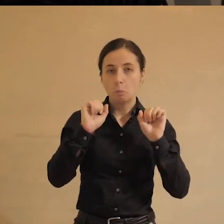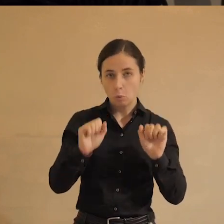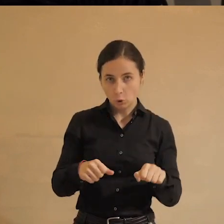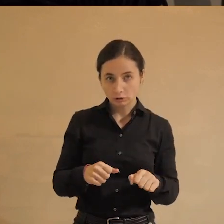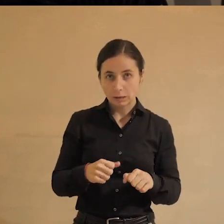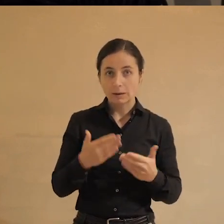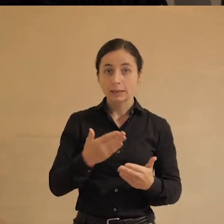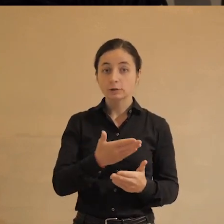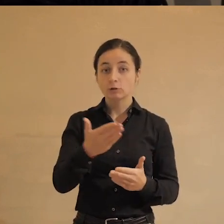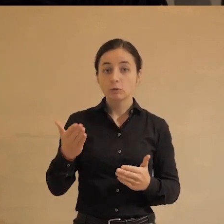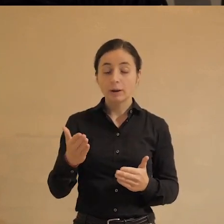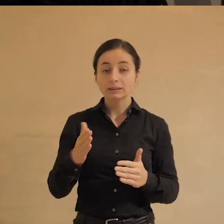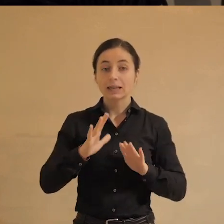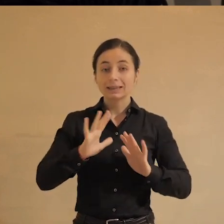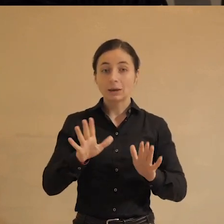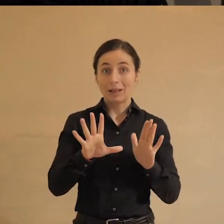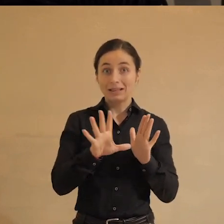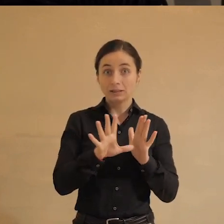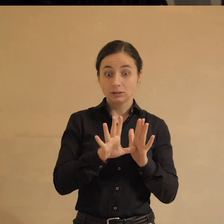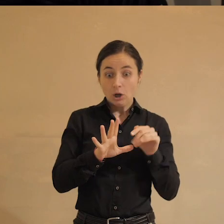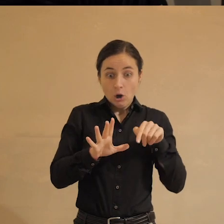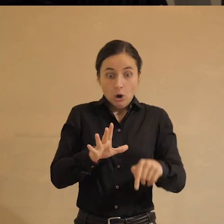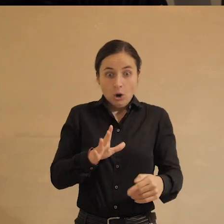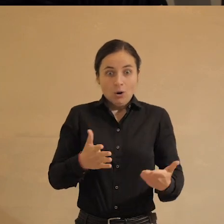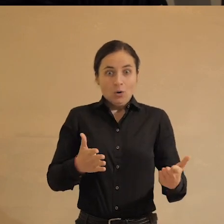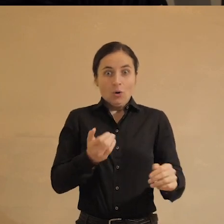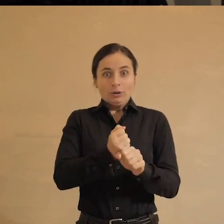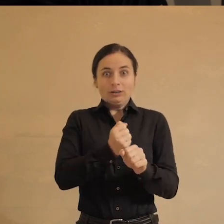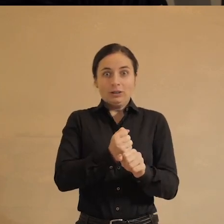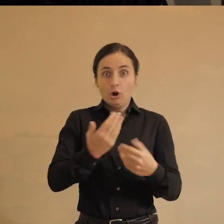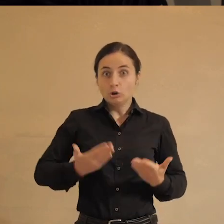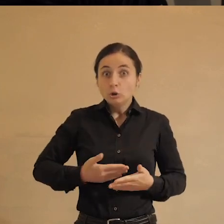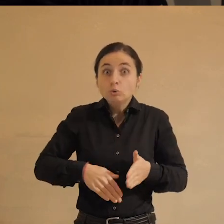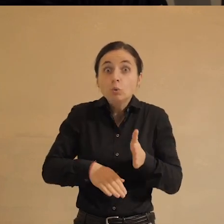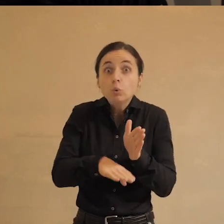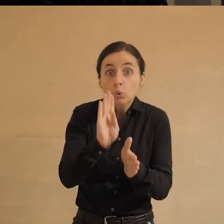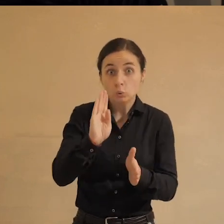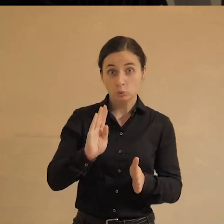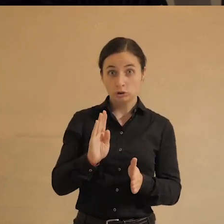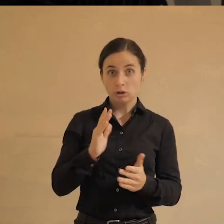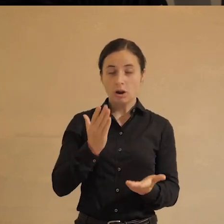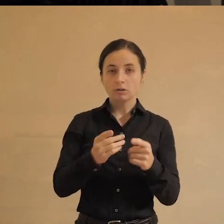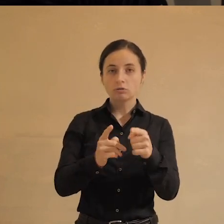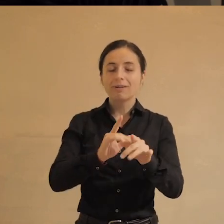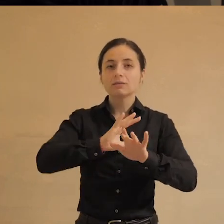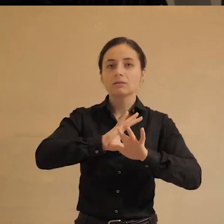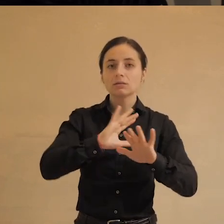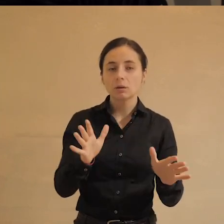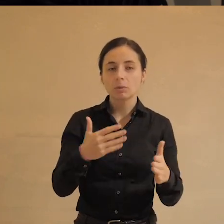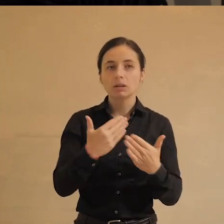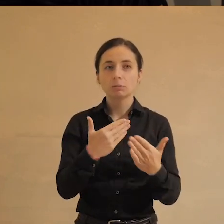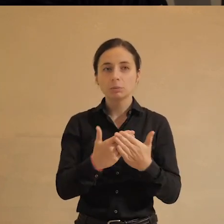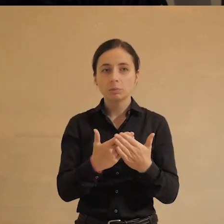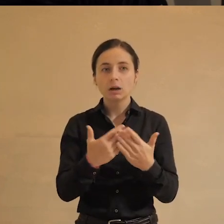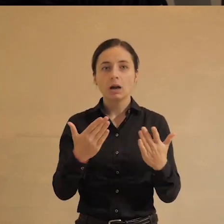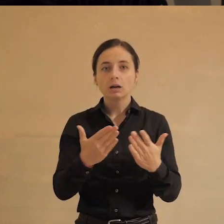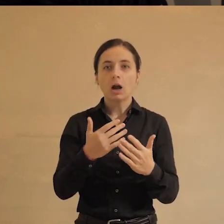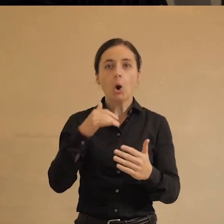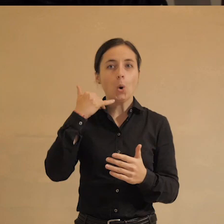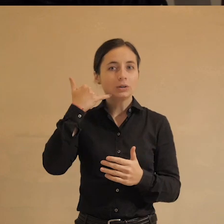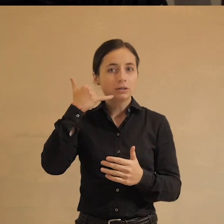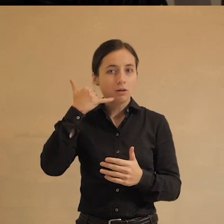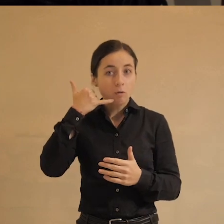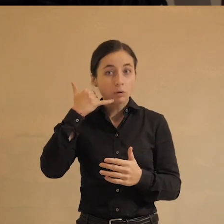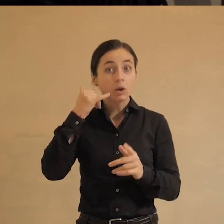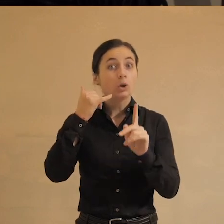Если у вас только что не было электричества, а тут его провели, ваша жизнь резко стала лучше. Если у вас не было толком стационарной телефонной